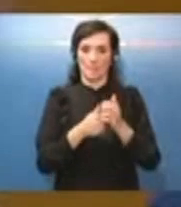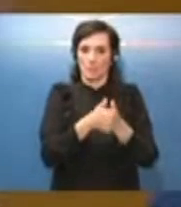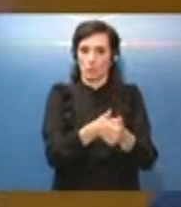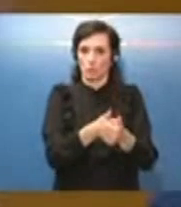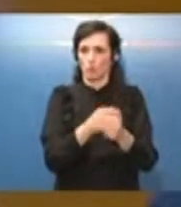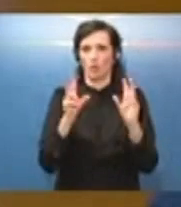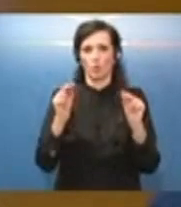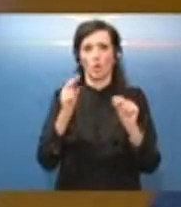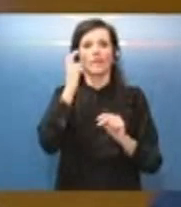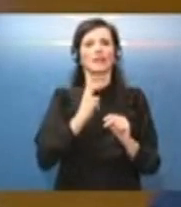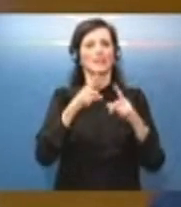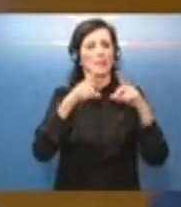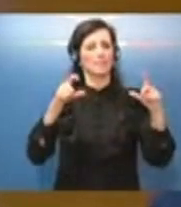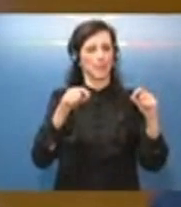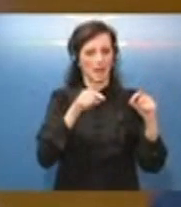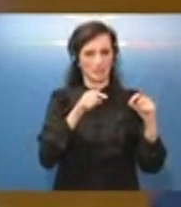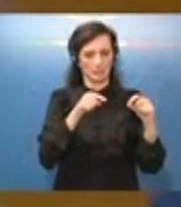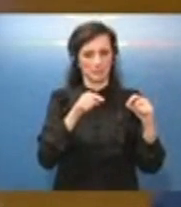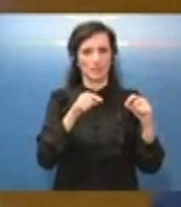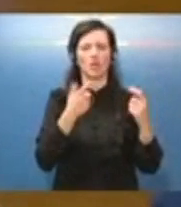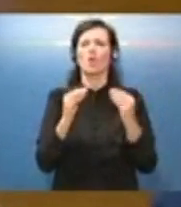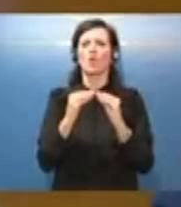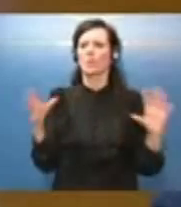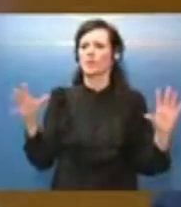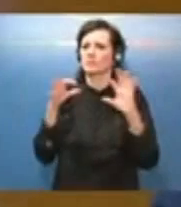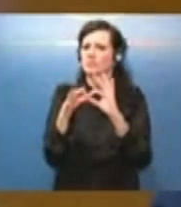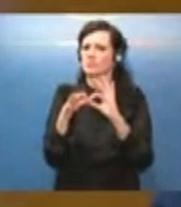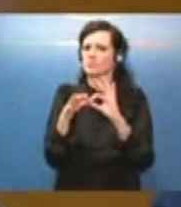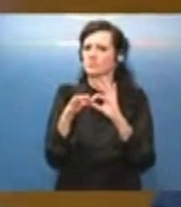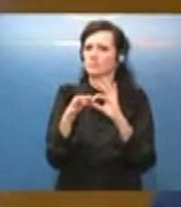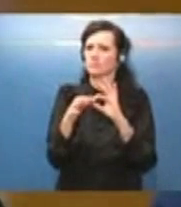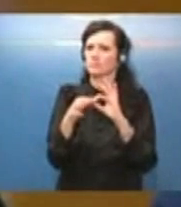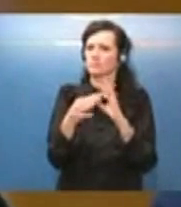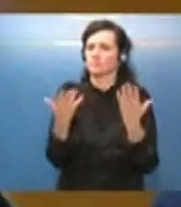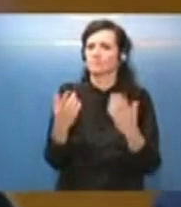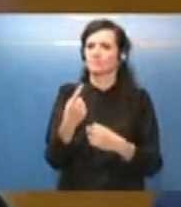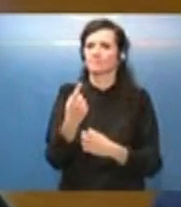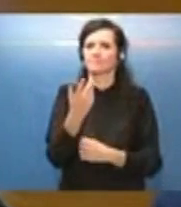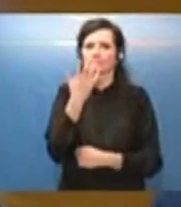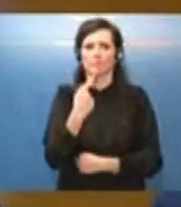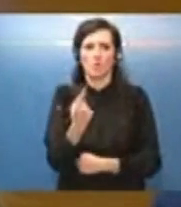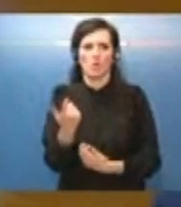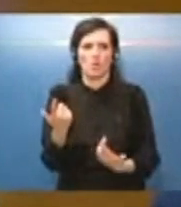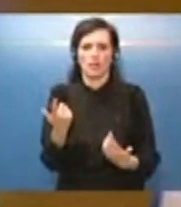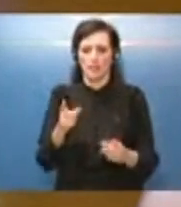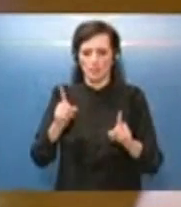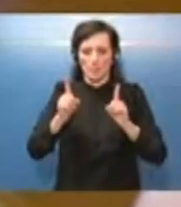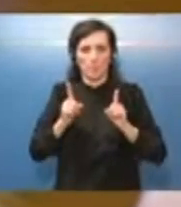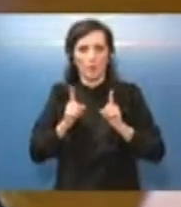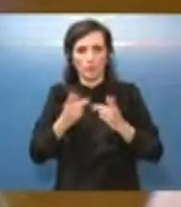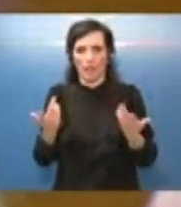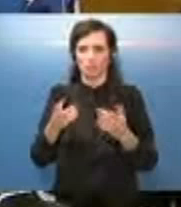Pass con la necessità anche di proteggersi dal